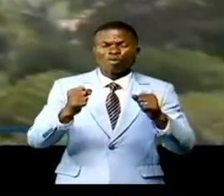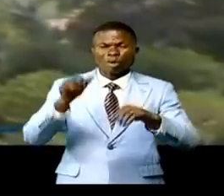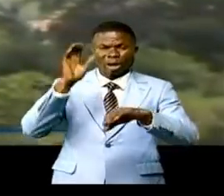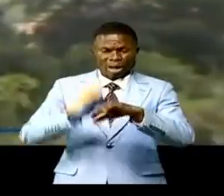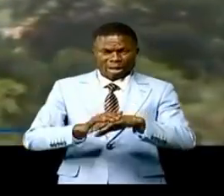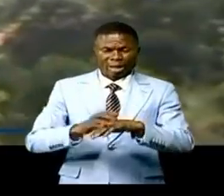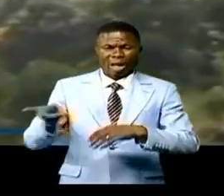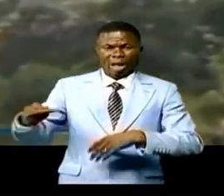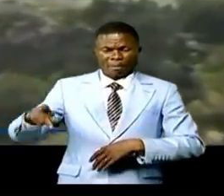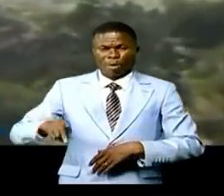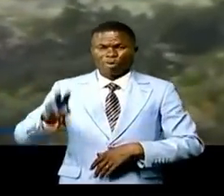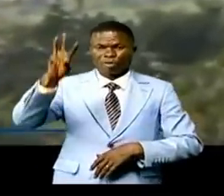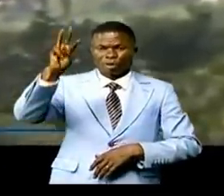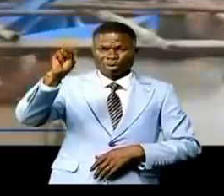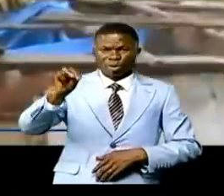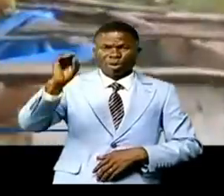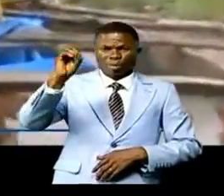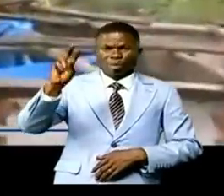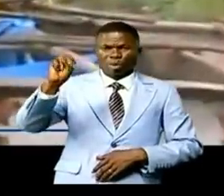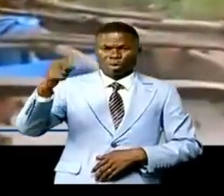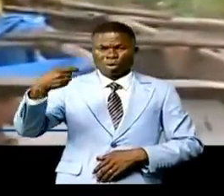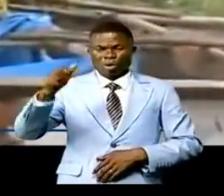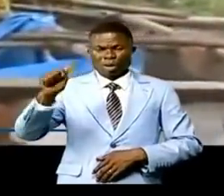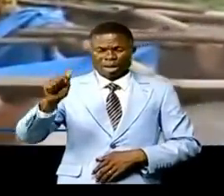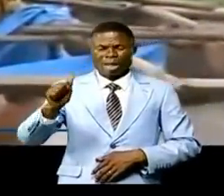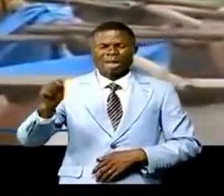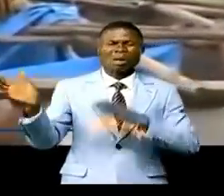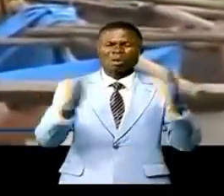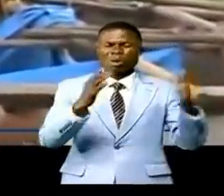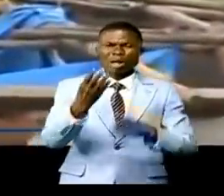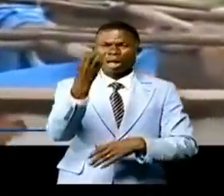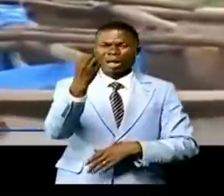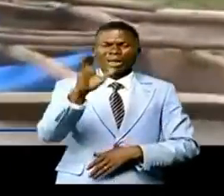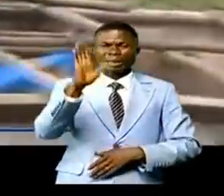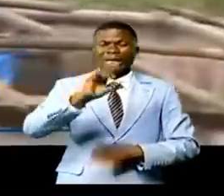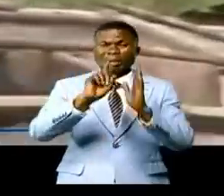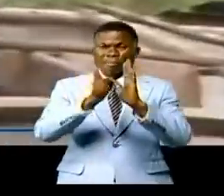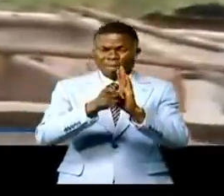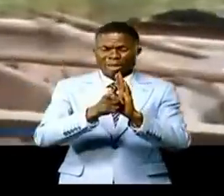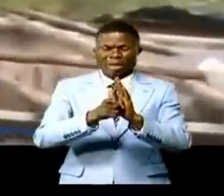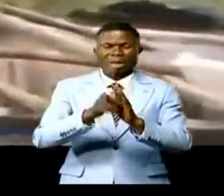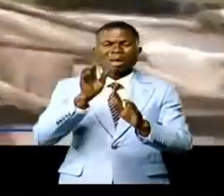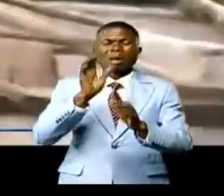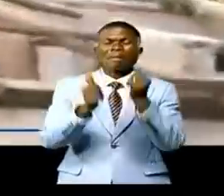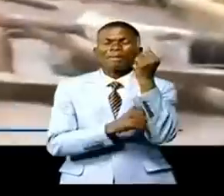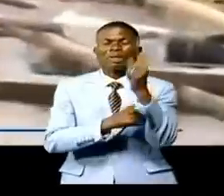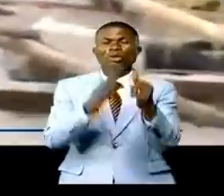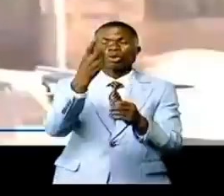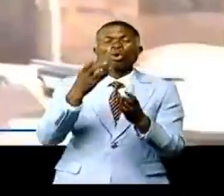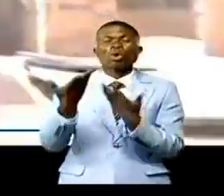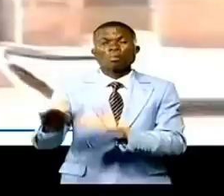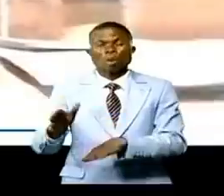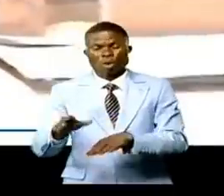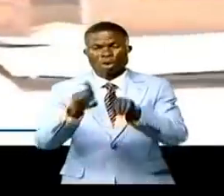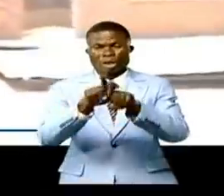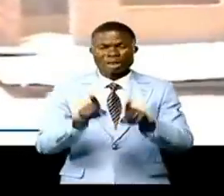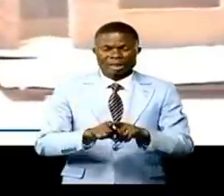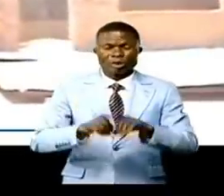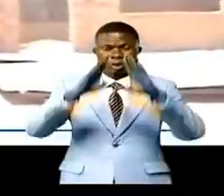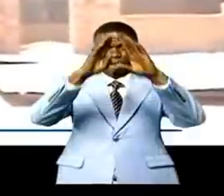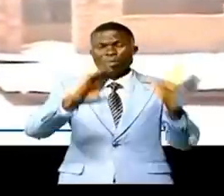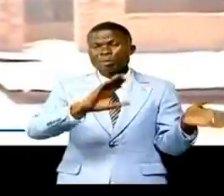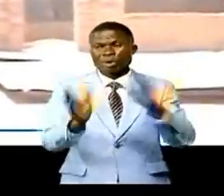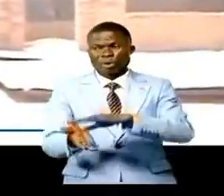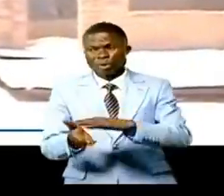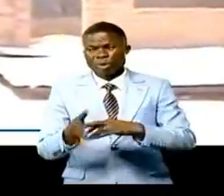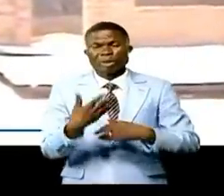la Mongala. Le vent qui a soufflé au moins pendant 45 minutes a laissé d'énormes dégâts matériels et humains. Quant au bilan